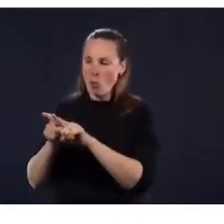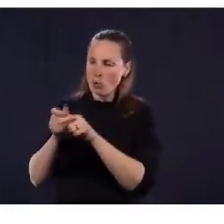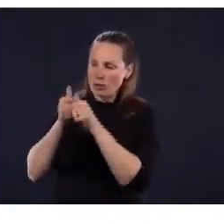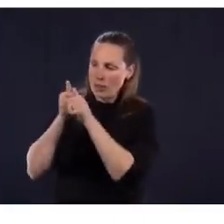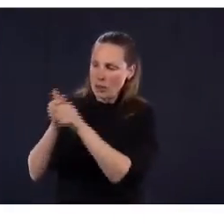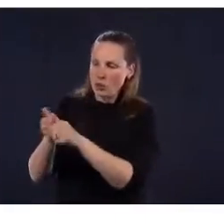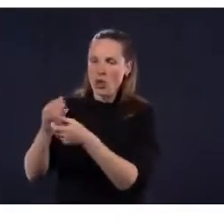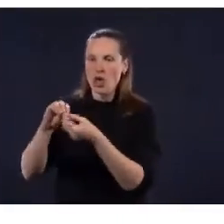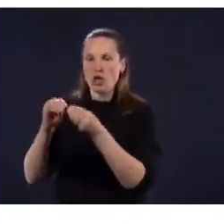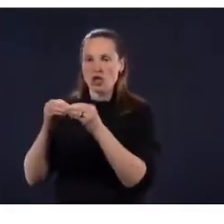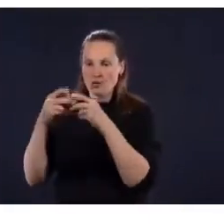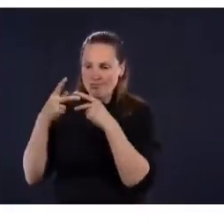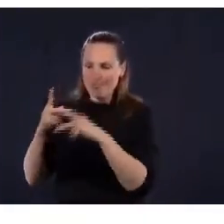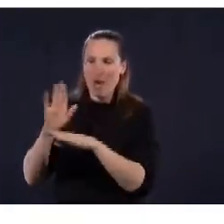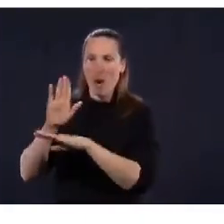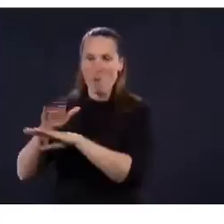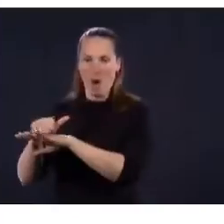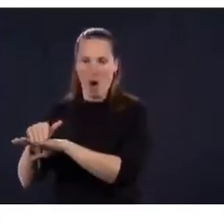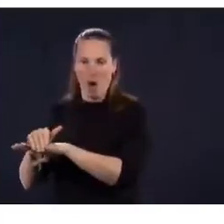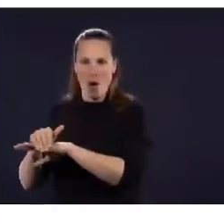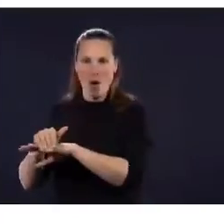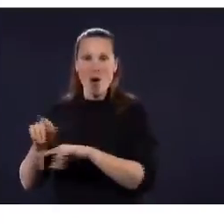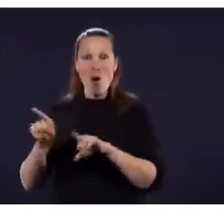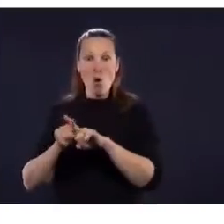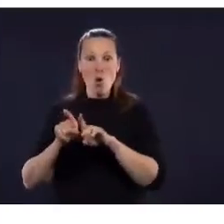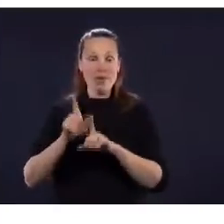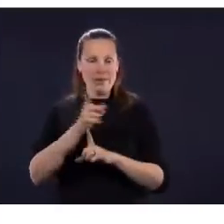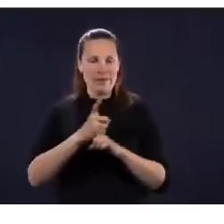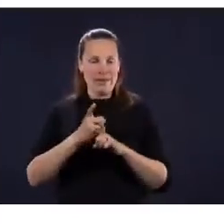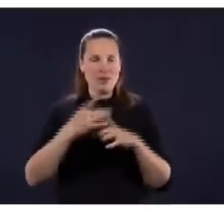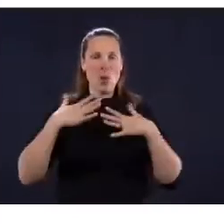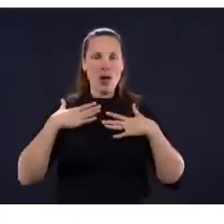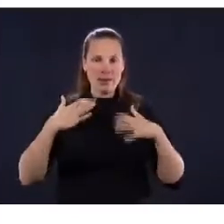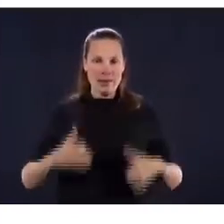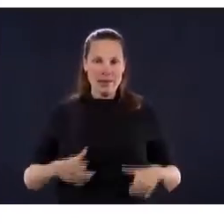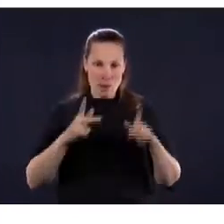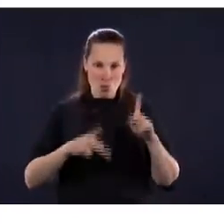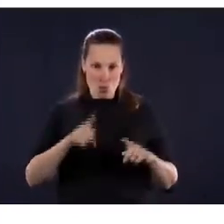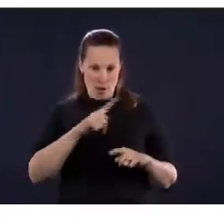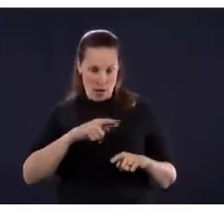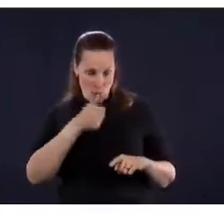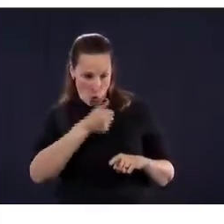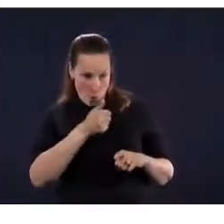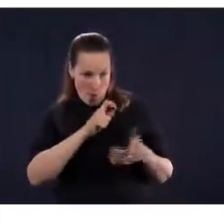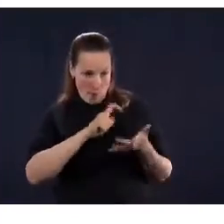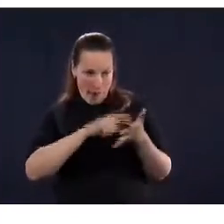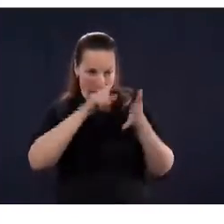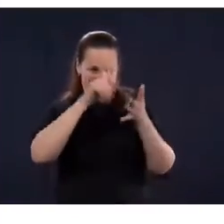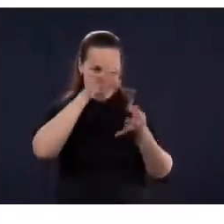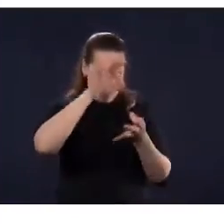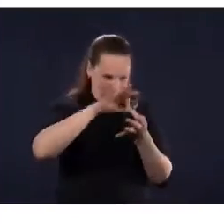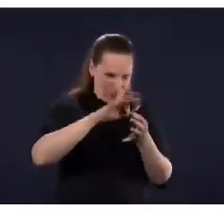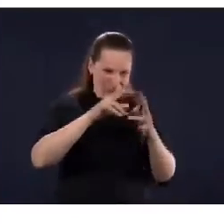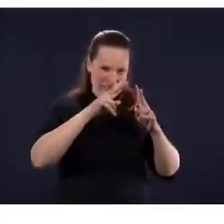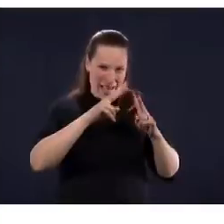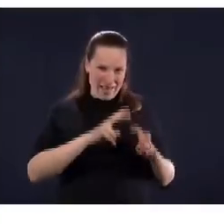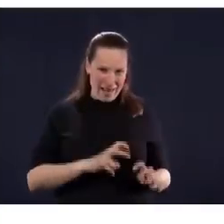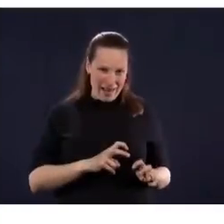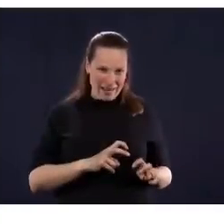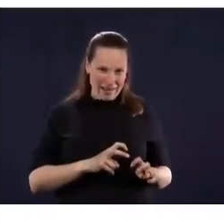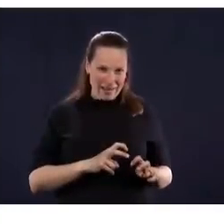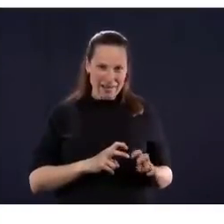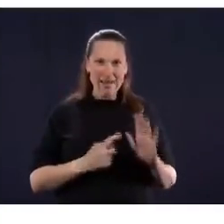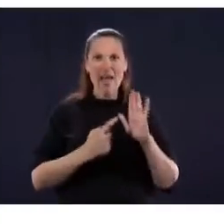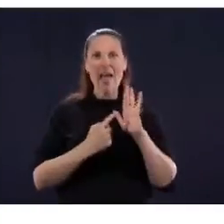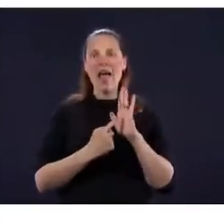éclosions, on aurait des investigations qui seraient faites à la fois pour contrôler les cas et les contacts et empêcher que ça se fasse. fait que dans le fond, tout ça va être suivi